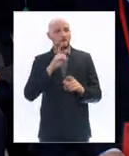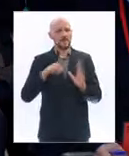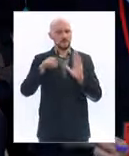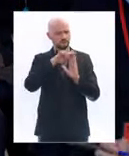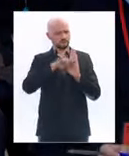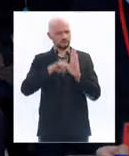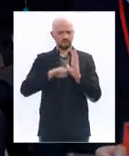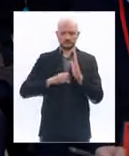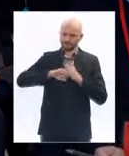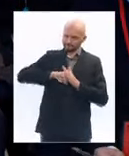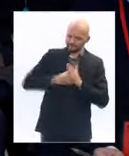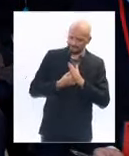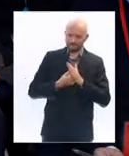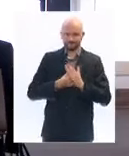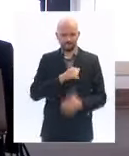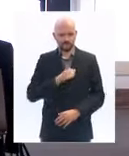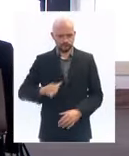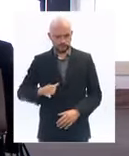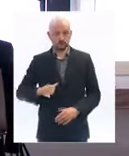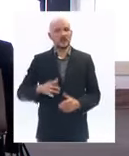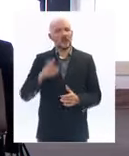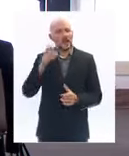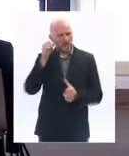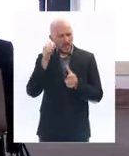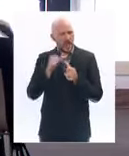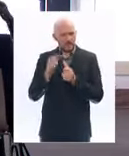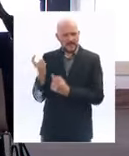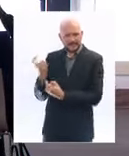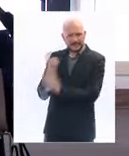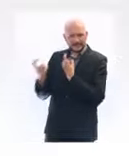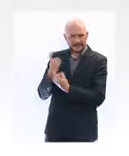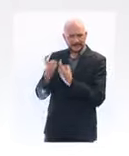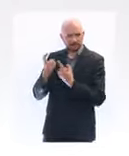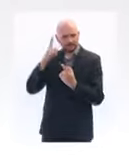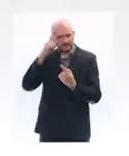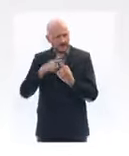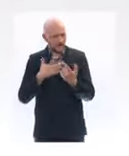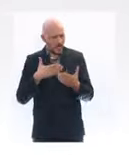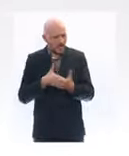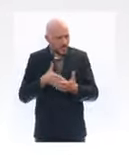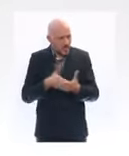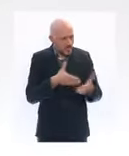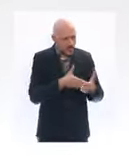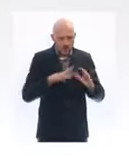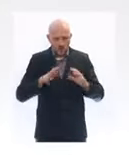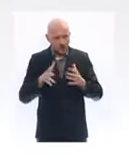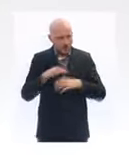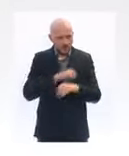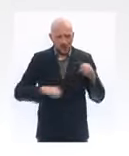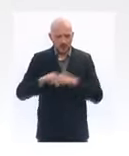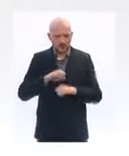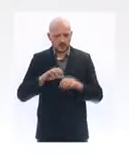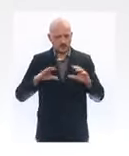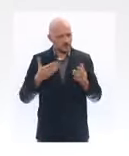souvenez-vous des critiques que nous entendions aussi et des difficultés concrètes que cela posait et que nous aurions inévitablement, quel que soit